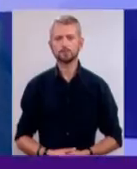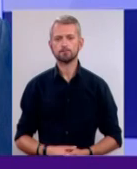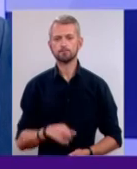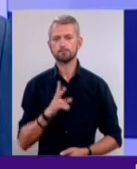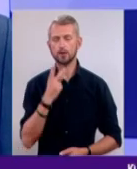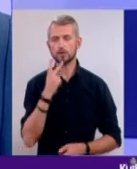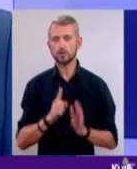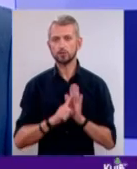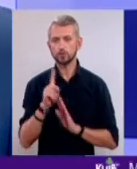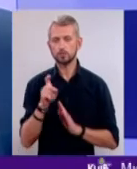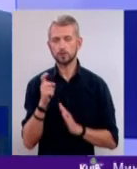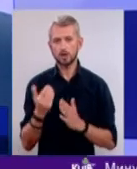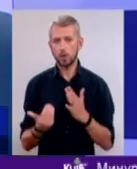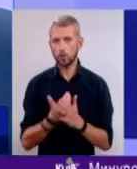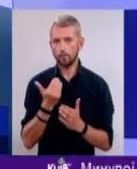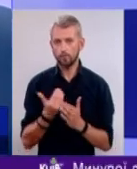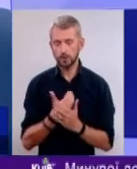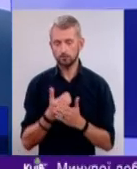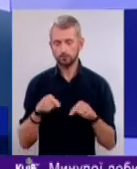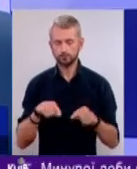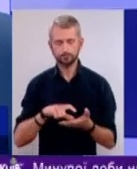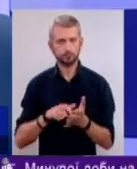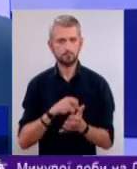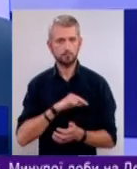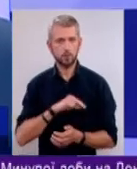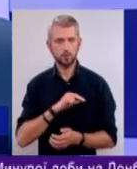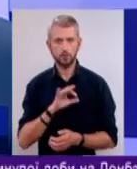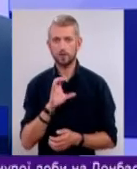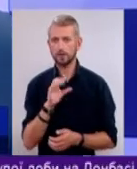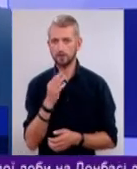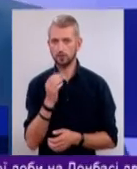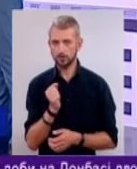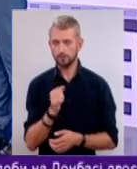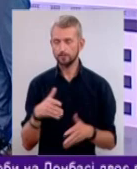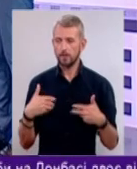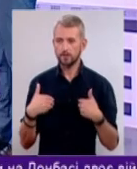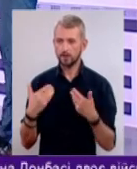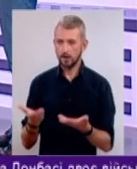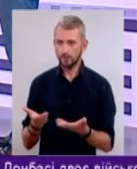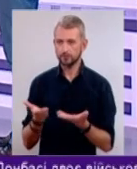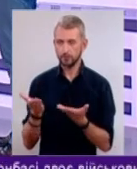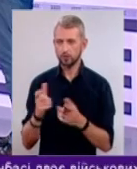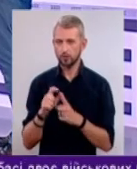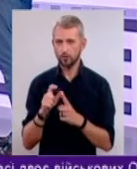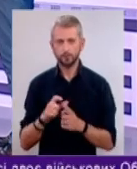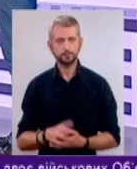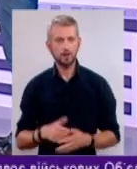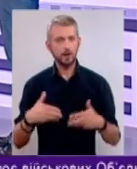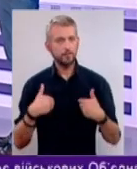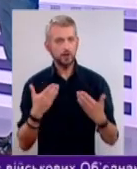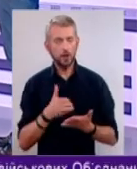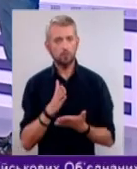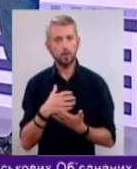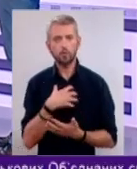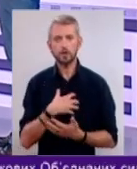Крадиційно стартуємо з добірки найсвіжіших новин у студії. Для вас працює моя колега Олександра Роздорожна. Сашу, вітаю. Тобі слово. Вітаю, влади. Маємо